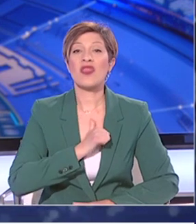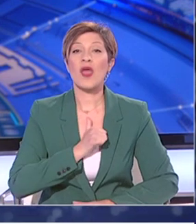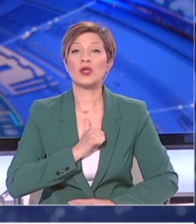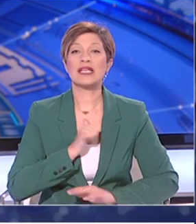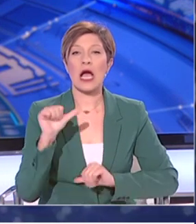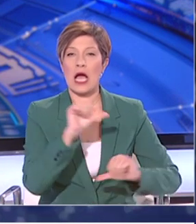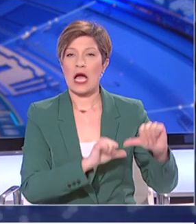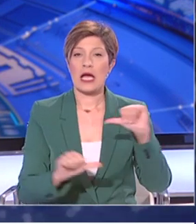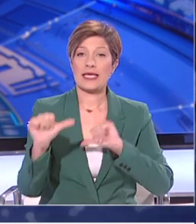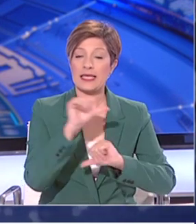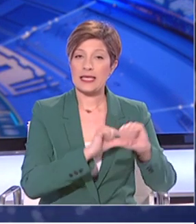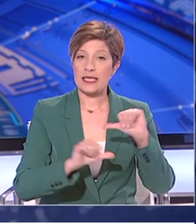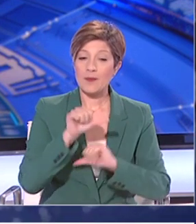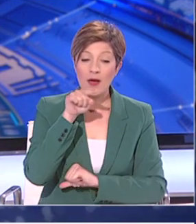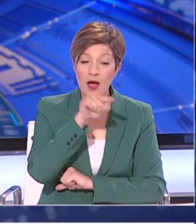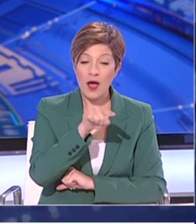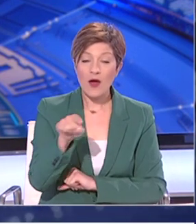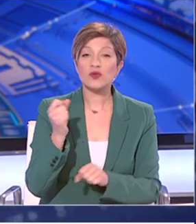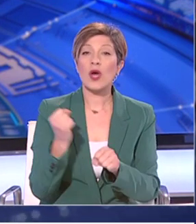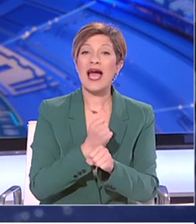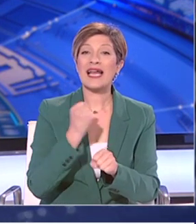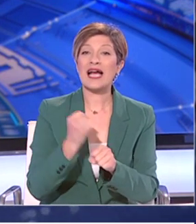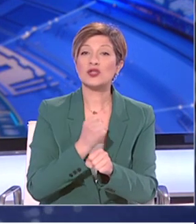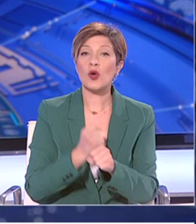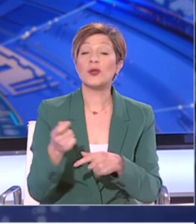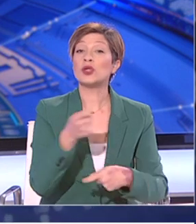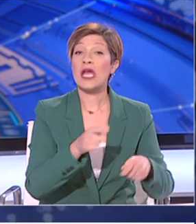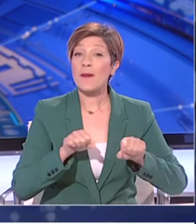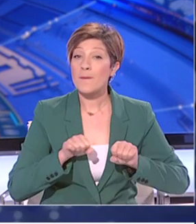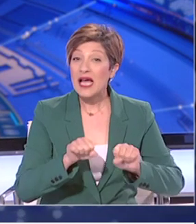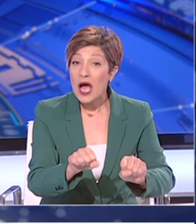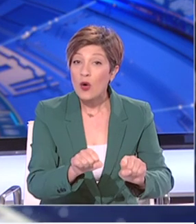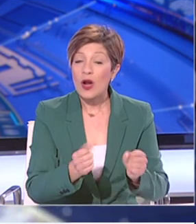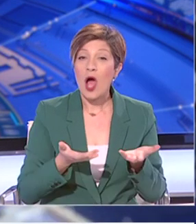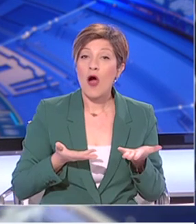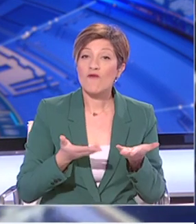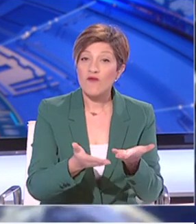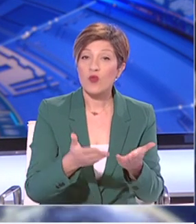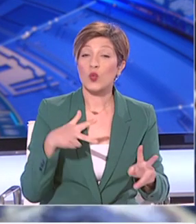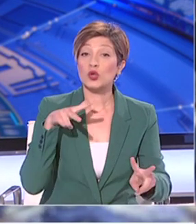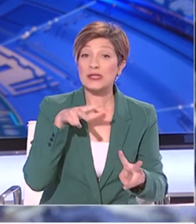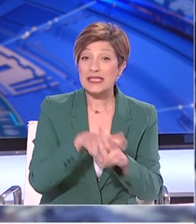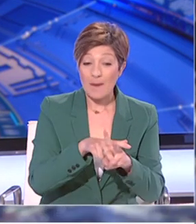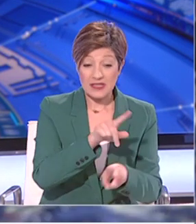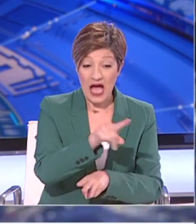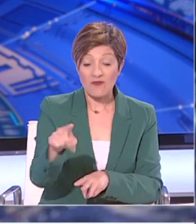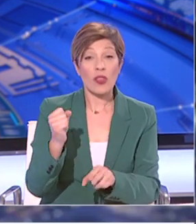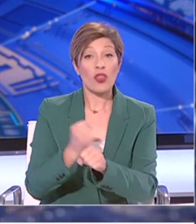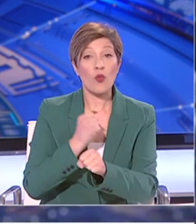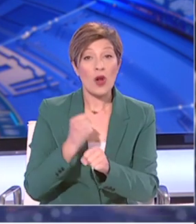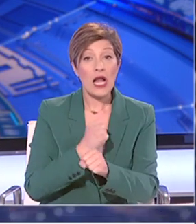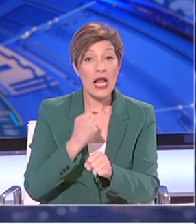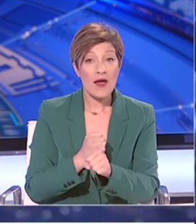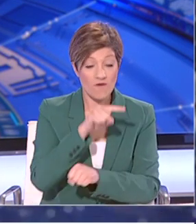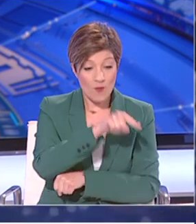εργαστήρια, τα οποία αφορούσε εργαζόμενους σε υπεραγορές φούρνους, τράπεζες. Μήπως αυτό